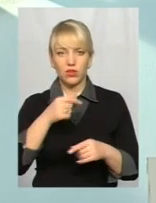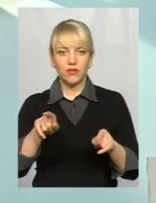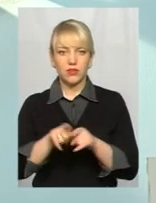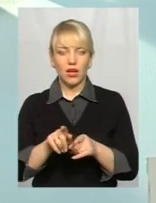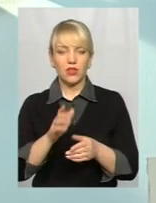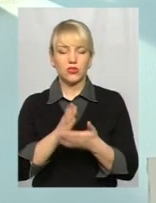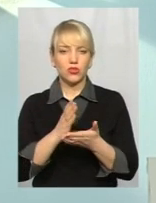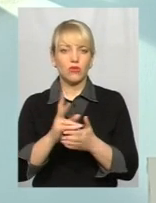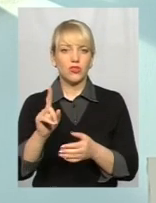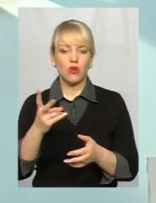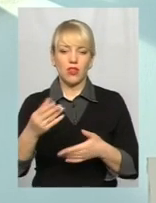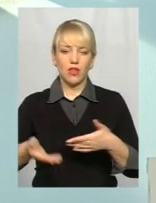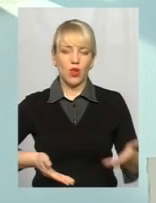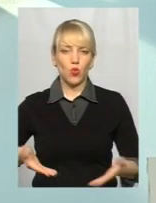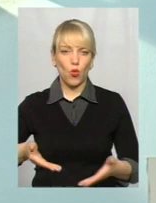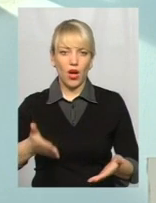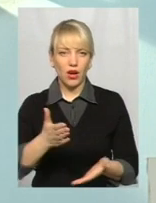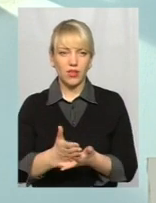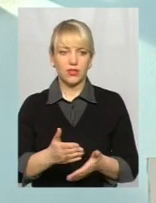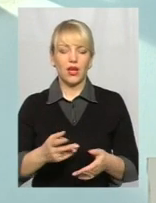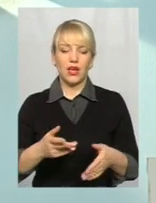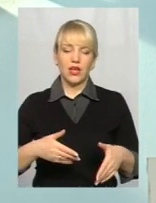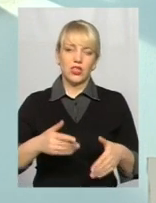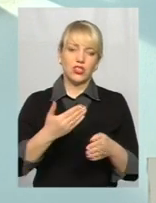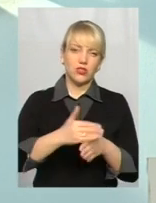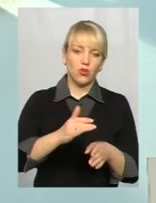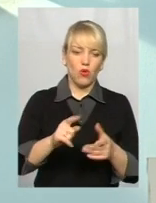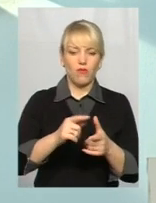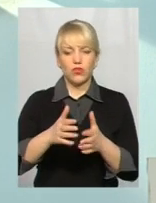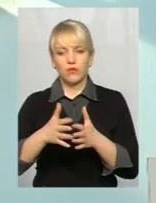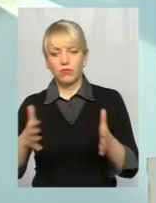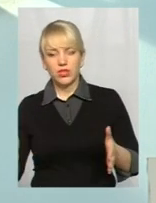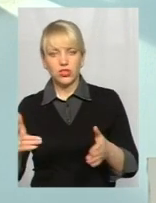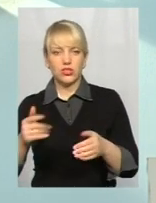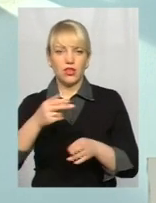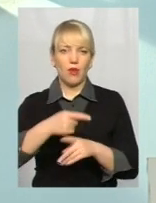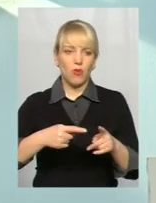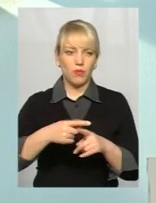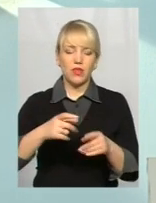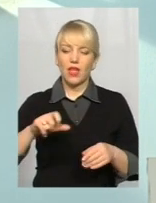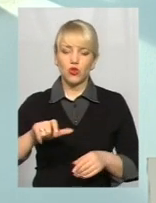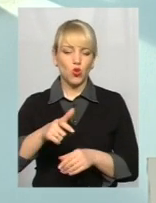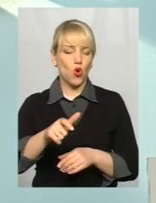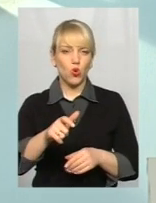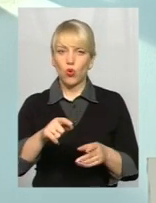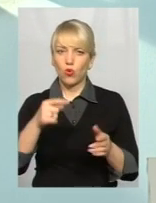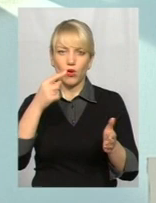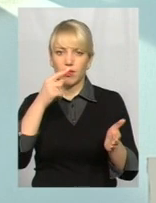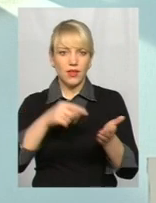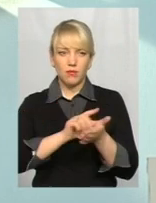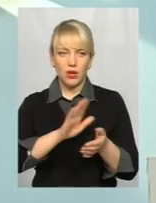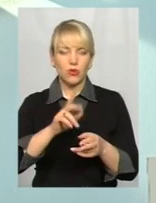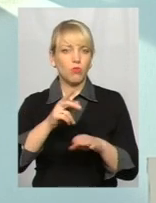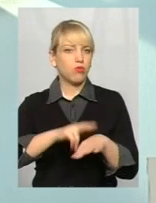і над тротуаром вони є, відповідно, частково, чи в більшій мірі, чи на половину. На дорогу вони не виходять, тому що поліція цього б не